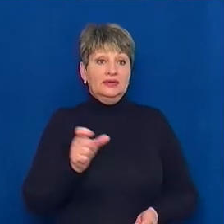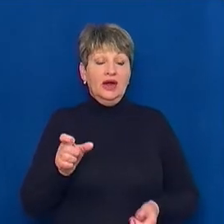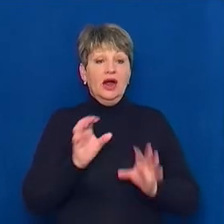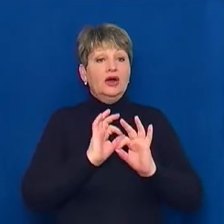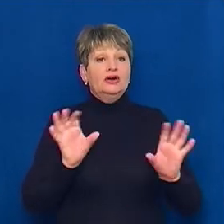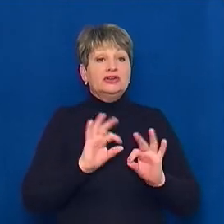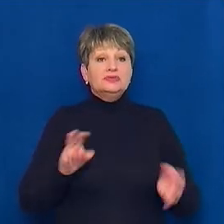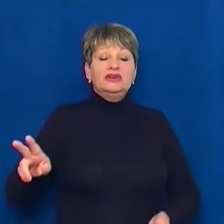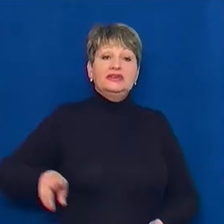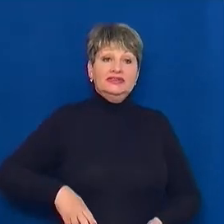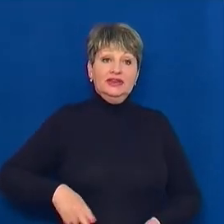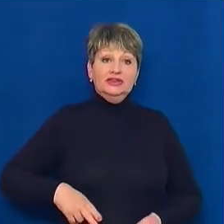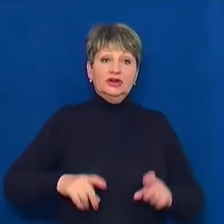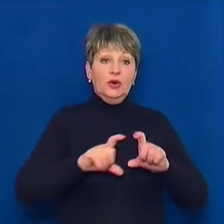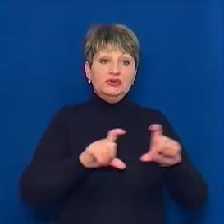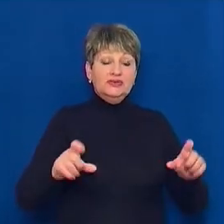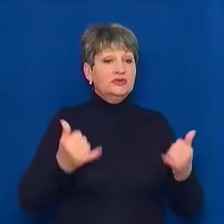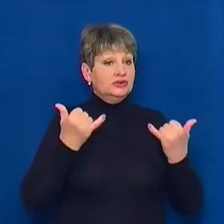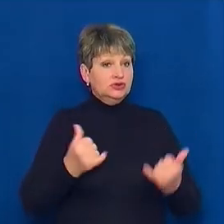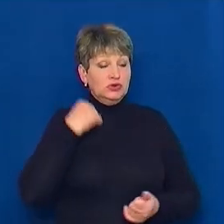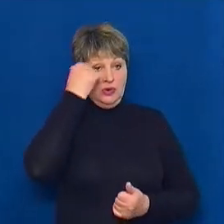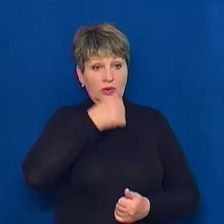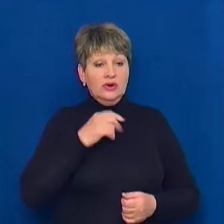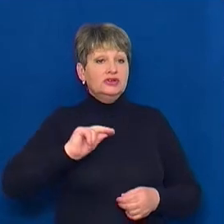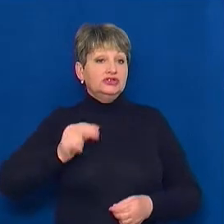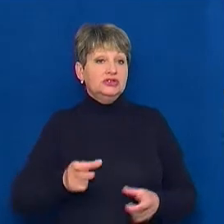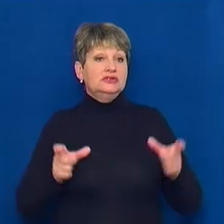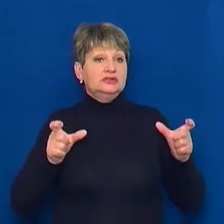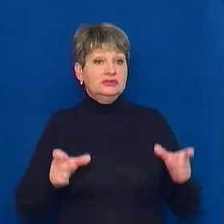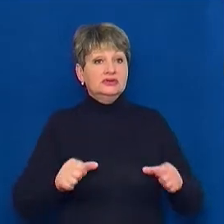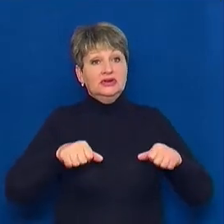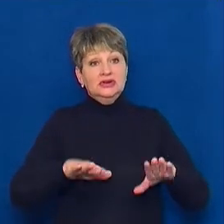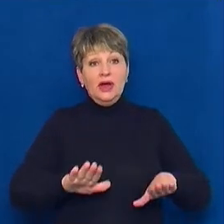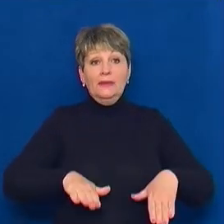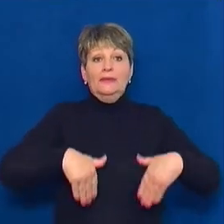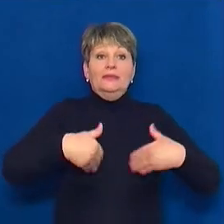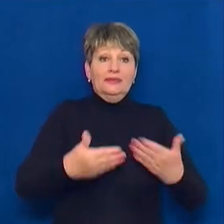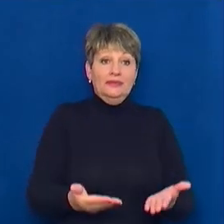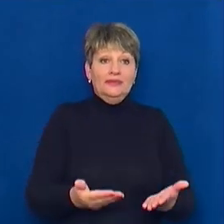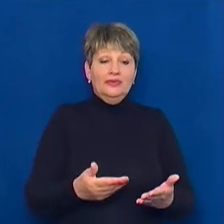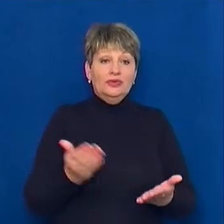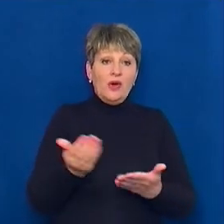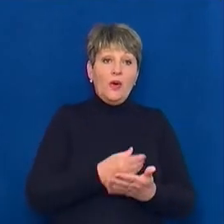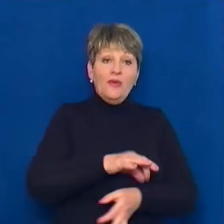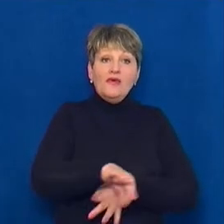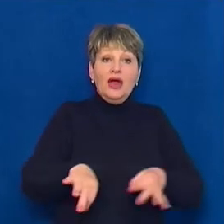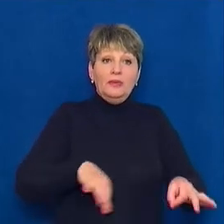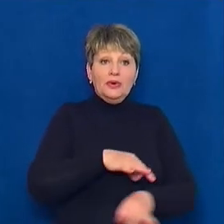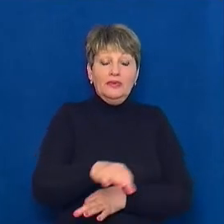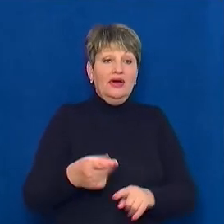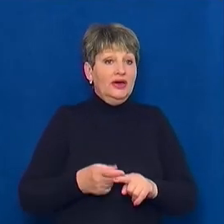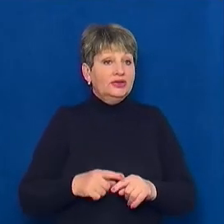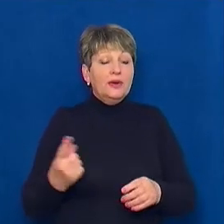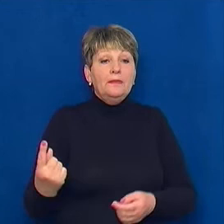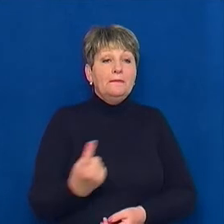директорка установи Ольга Гладун. Цього року через карантин вирішили запропонувати альтернативу. Цей проєкт для нас став стартом,